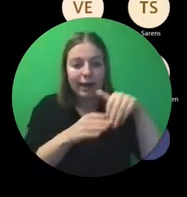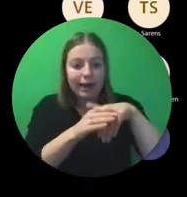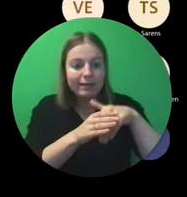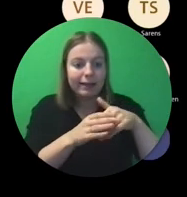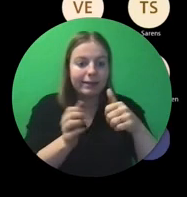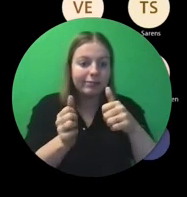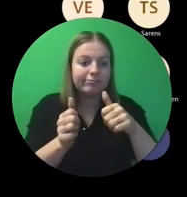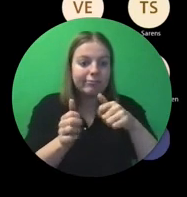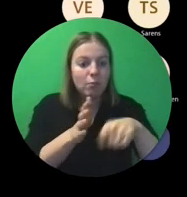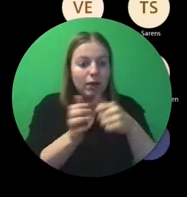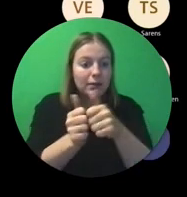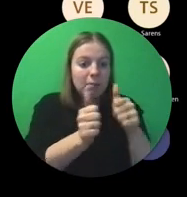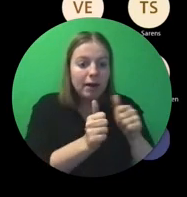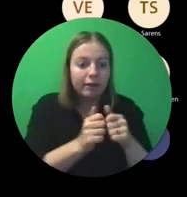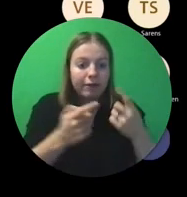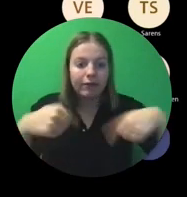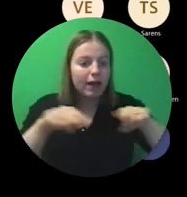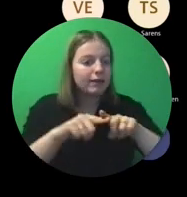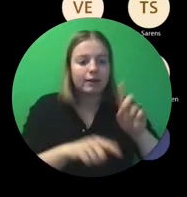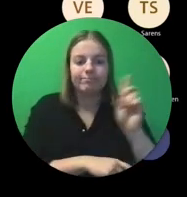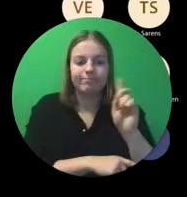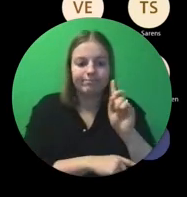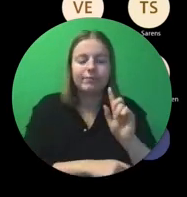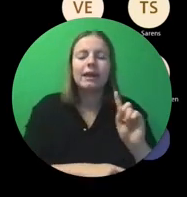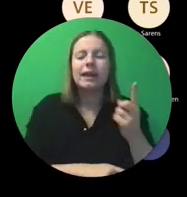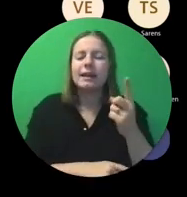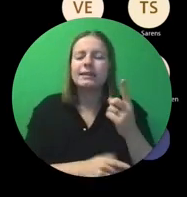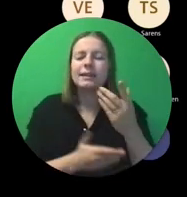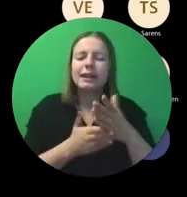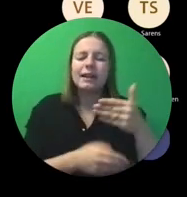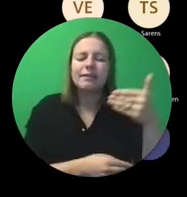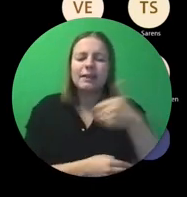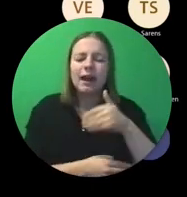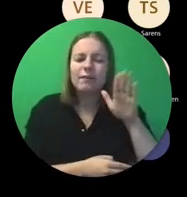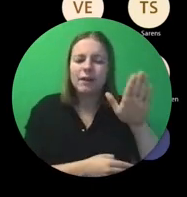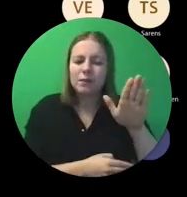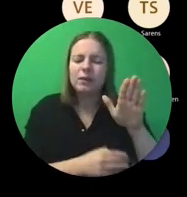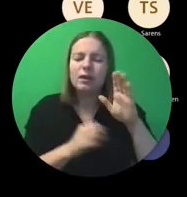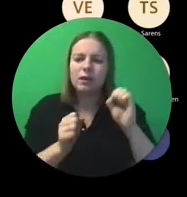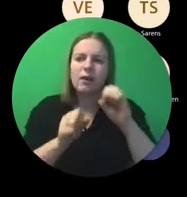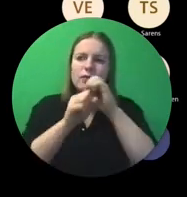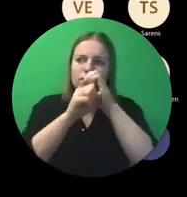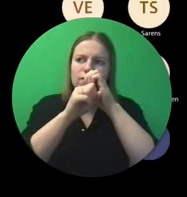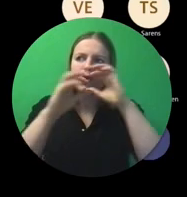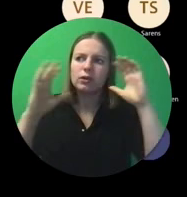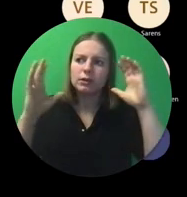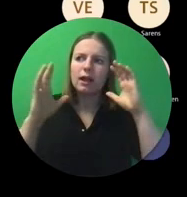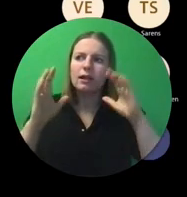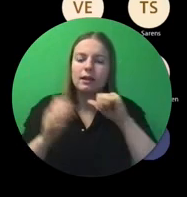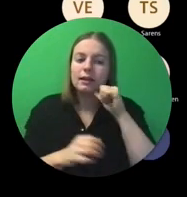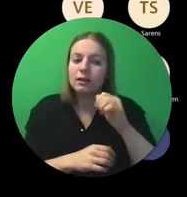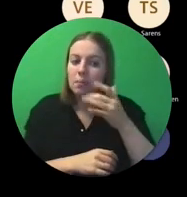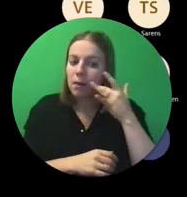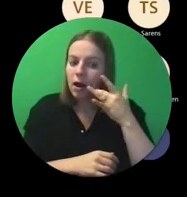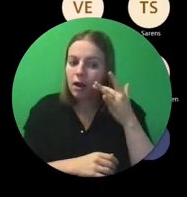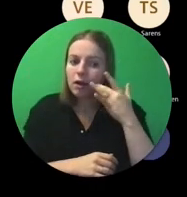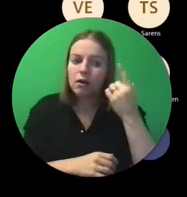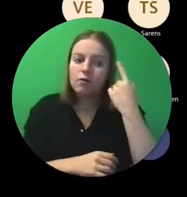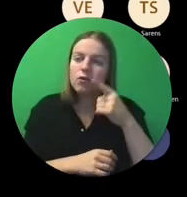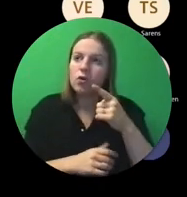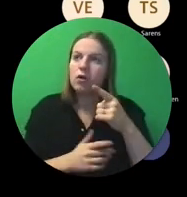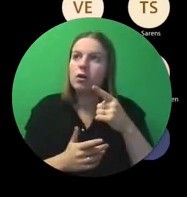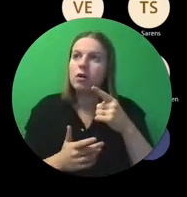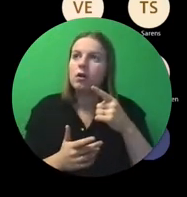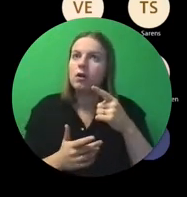van projectpartners nodig. Het eerste stuk van uw vraag, ja, dan kan ik me inbeelden dat dat niet evident is, omdat voor zo